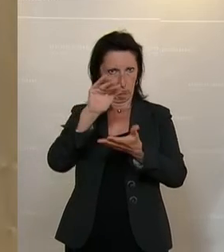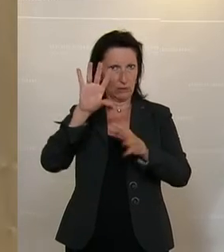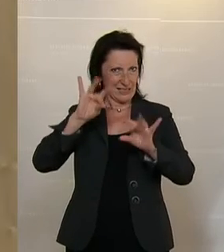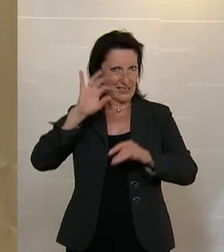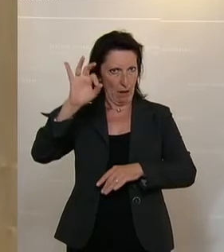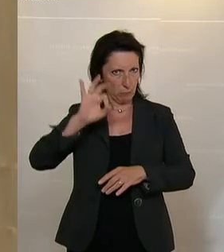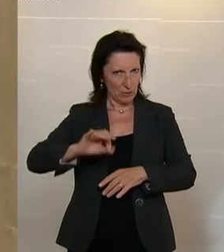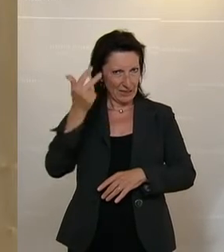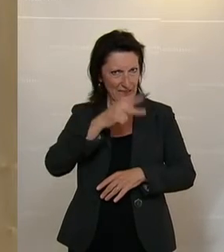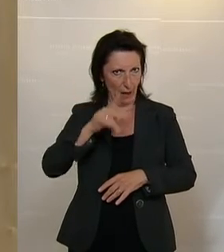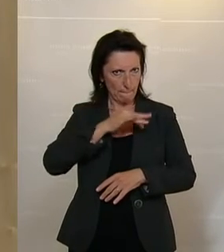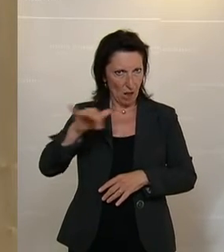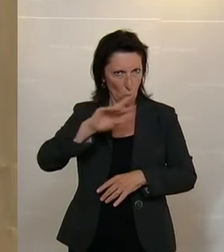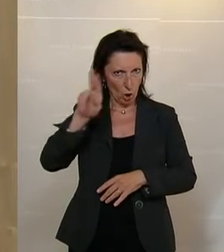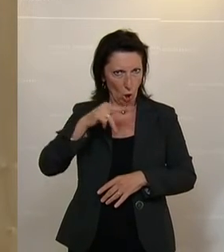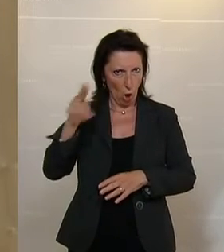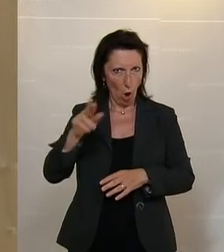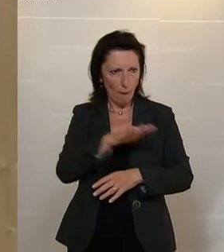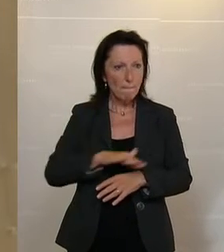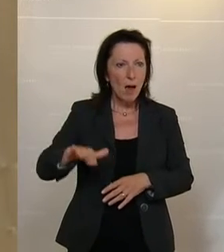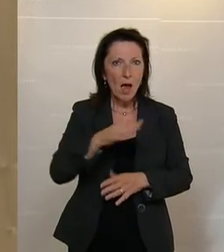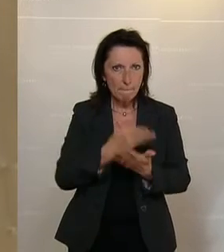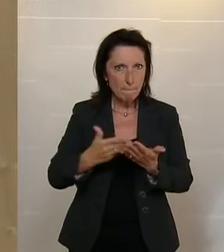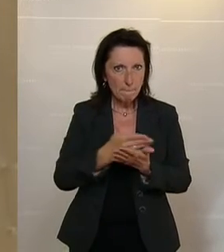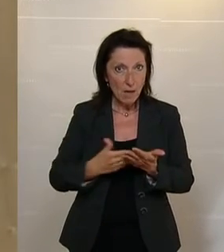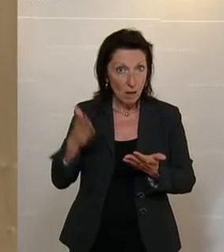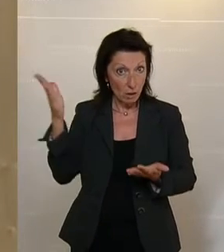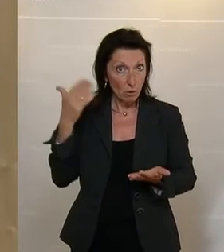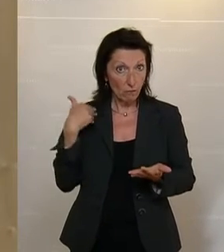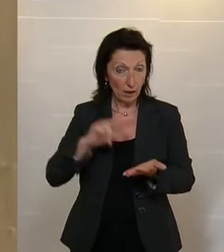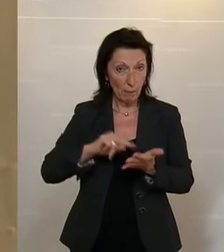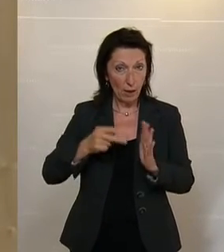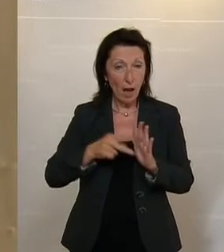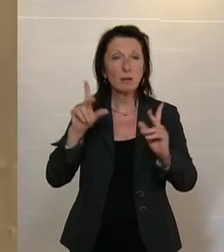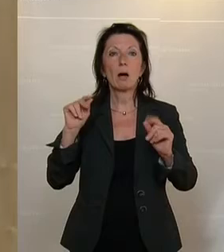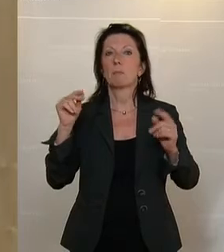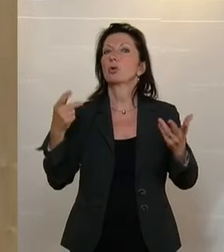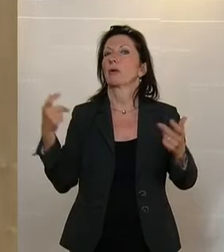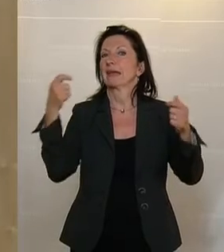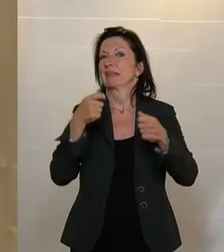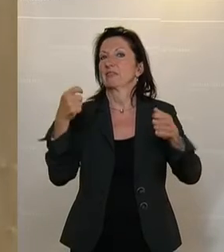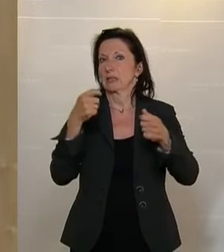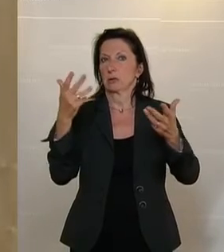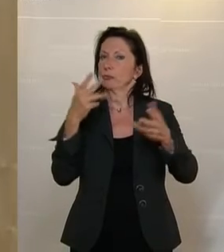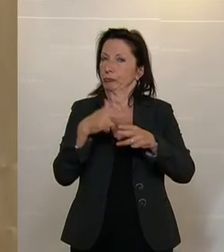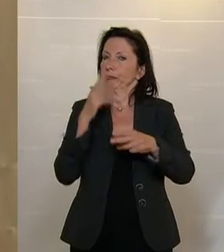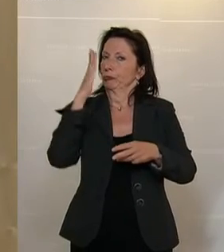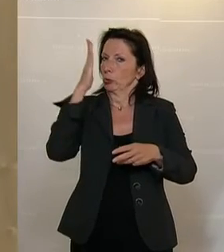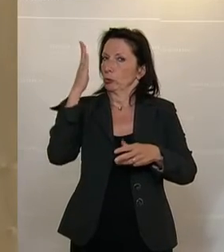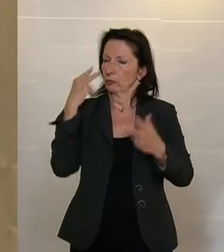Prozent, nämlich 300 Millionen Euro, haben Sie für die Bildung eingeplant und damit für wichtige Investitionen in unsere Zukunft.